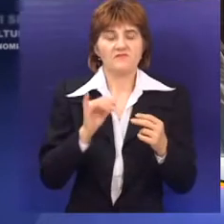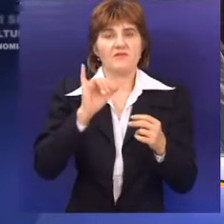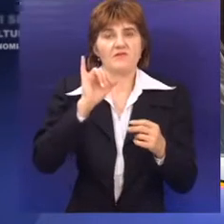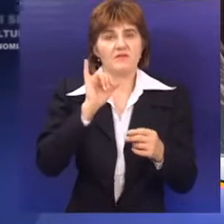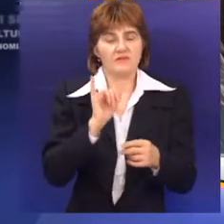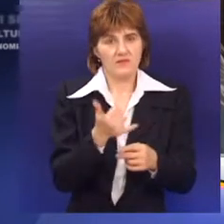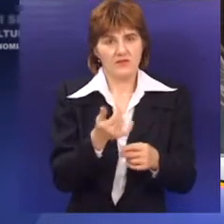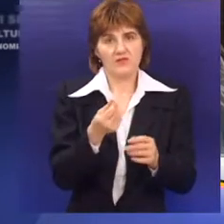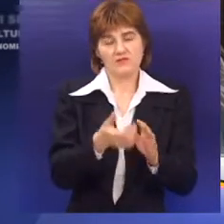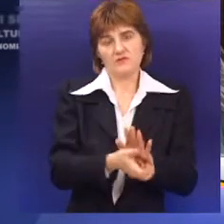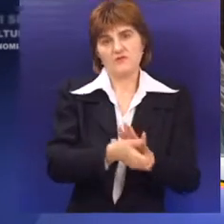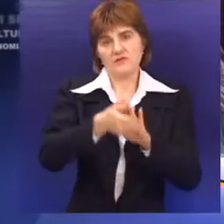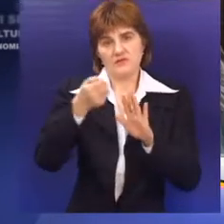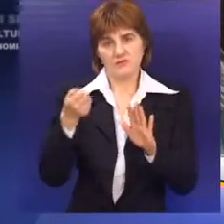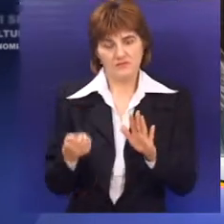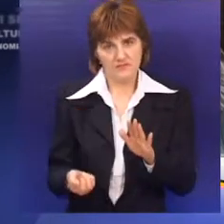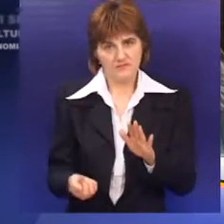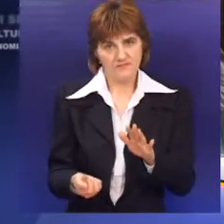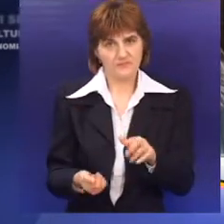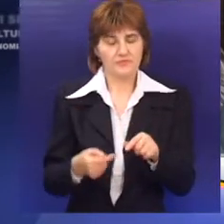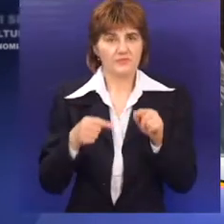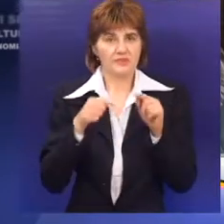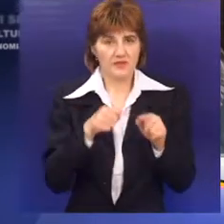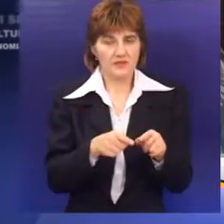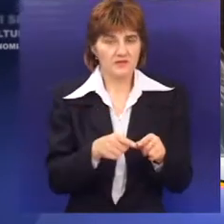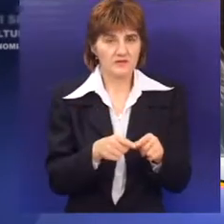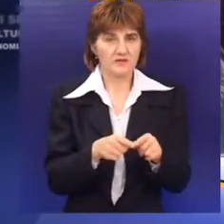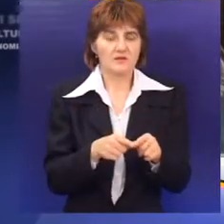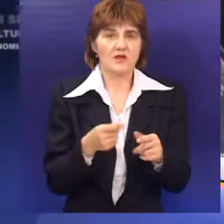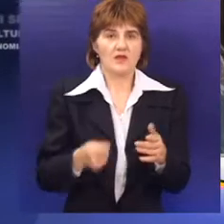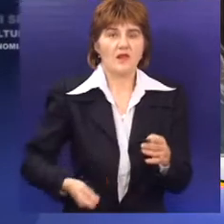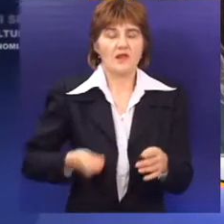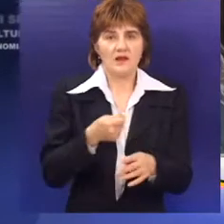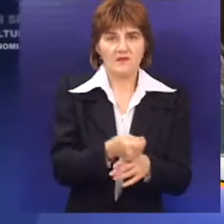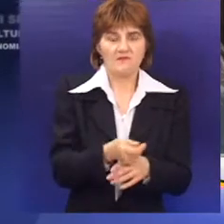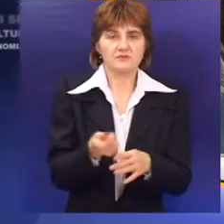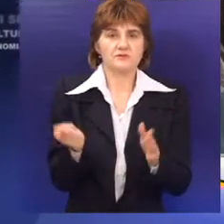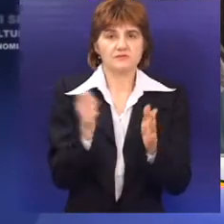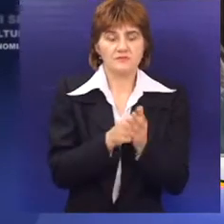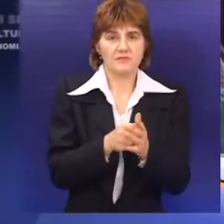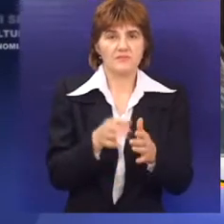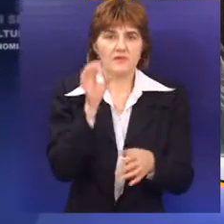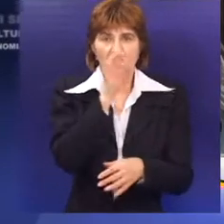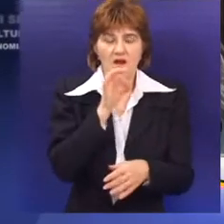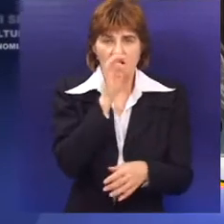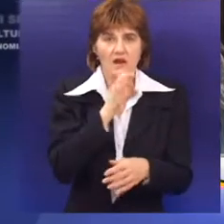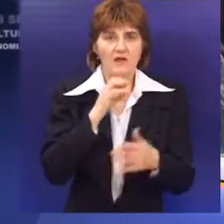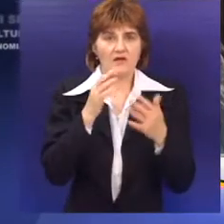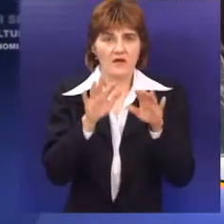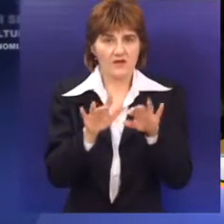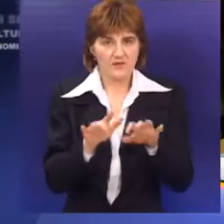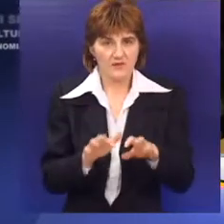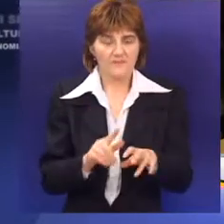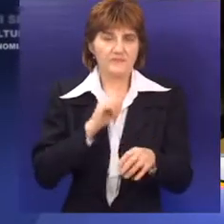ipak izdvojena i za investicije i za nabavku medicinske opreme i za